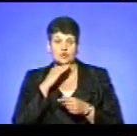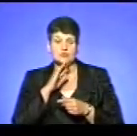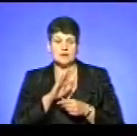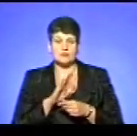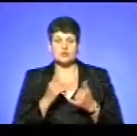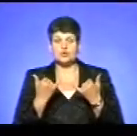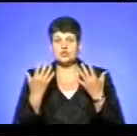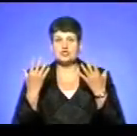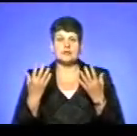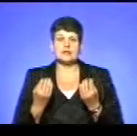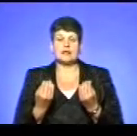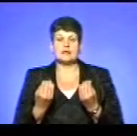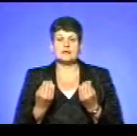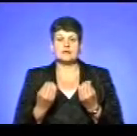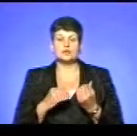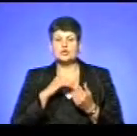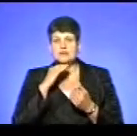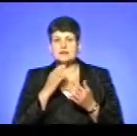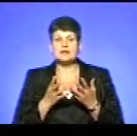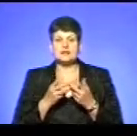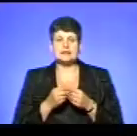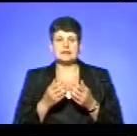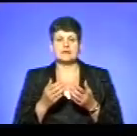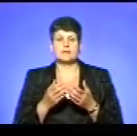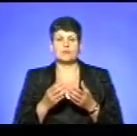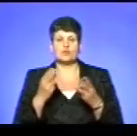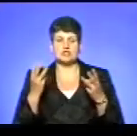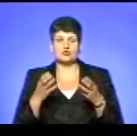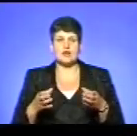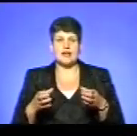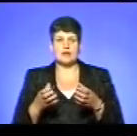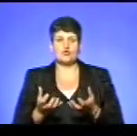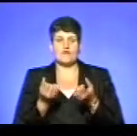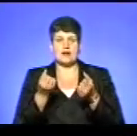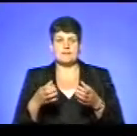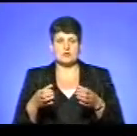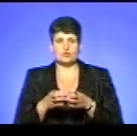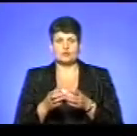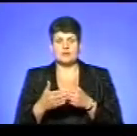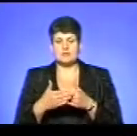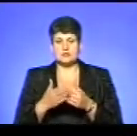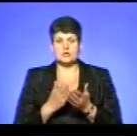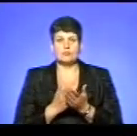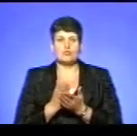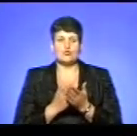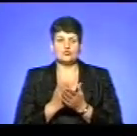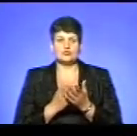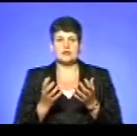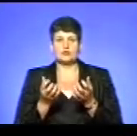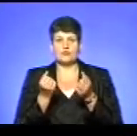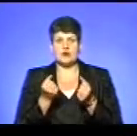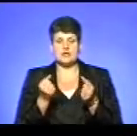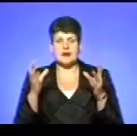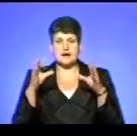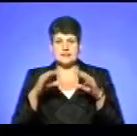На сьогоднішній день достатня кількість пожежно-рятувальних підрозділів. На сьогоднішній день, для того, щоб наблизити послугу з рятування і гиснення